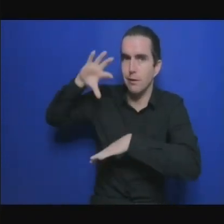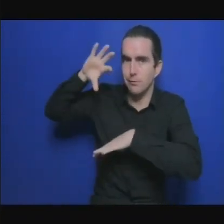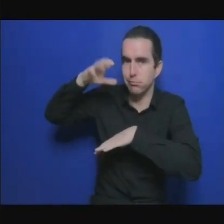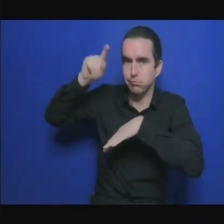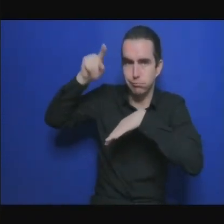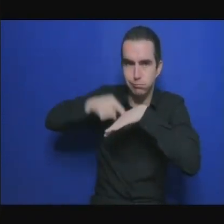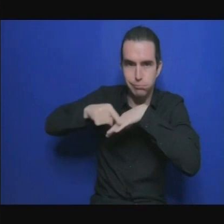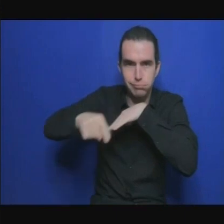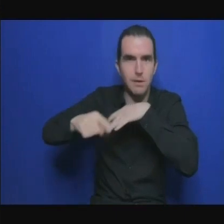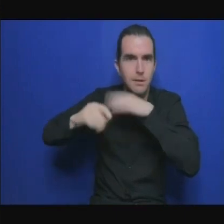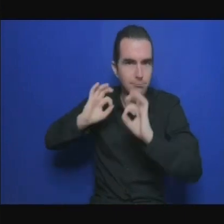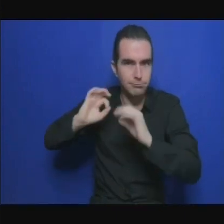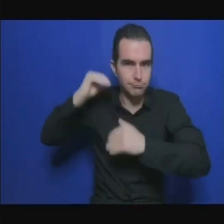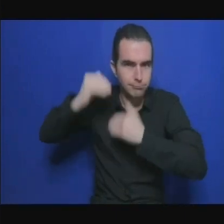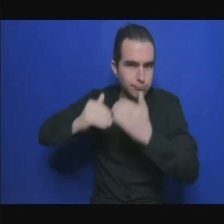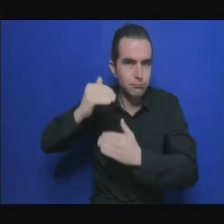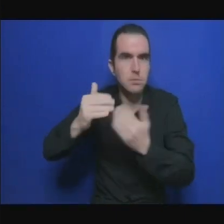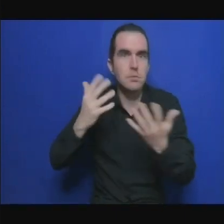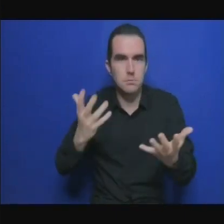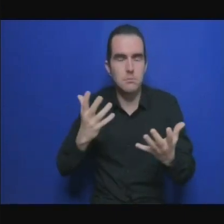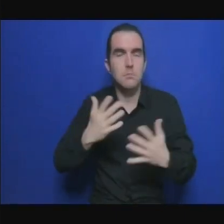'environnement donc ça c'est des choses qu'on peut